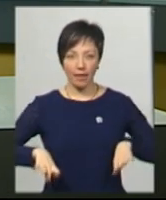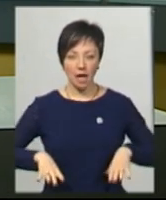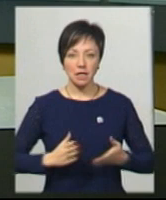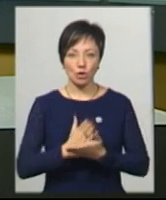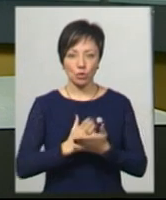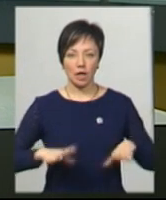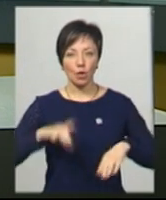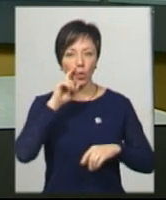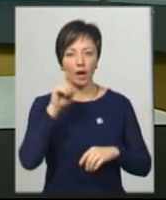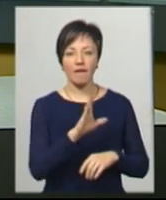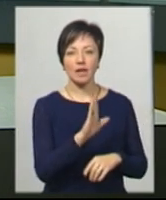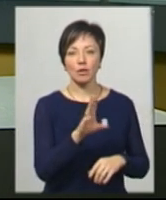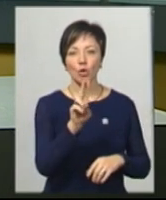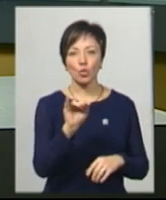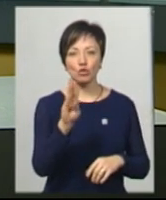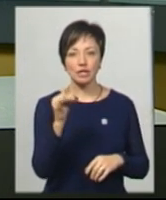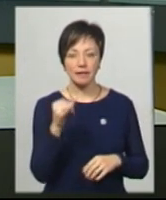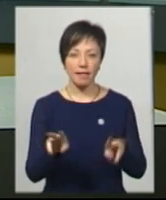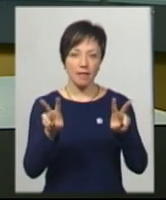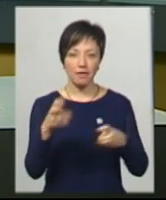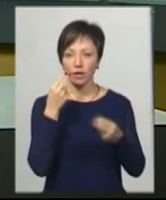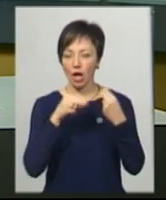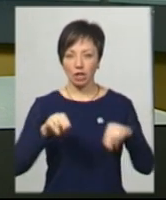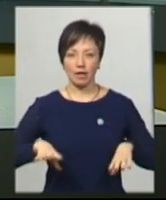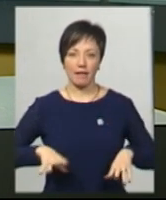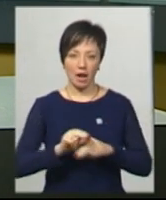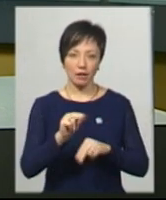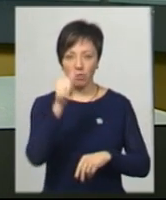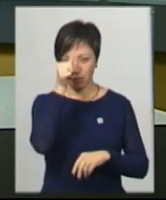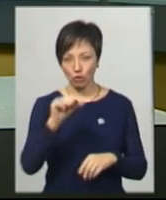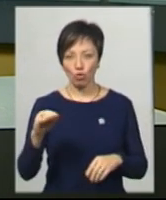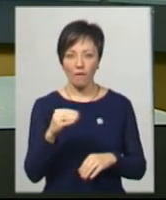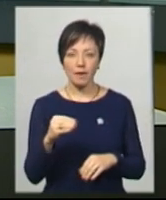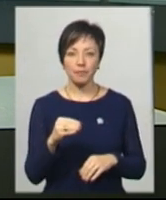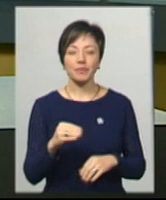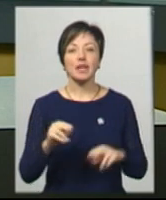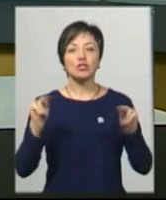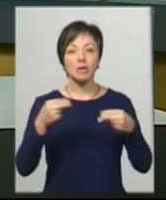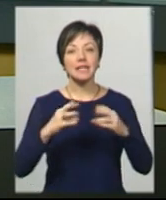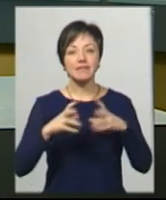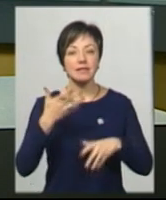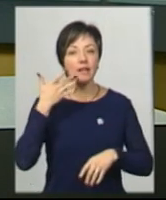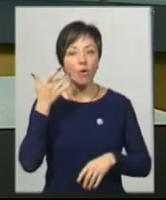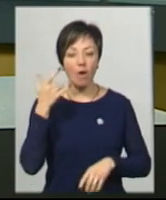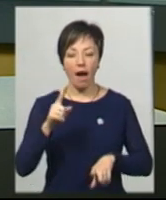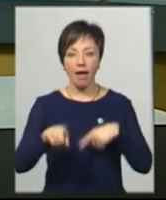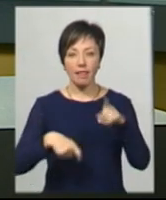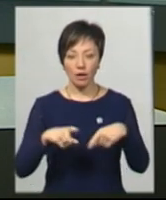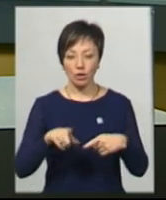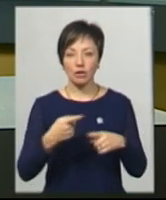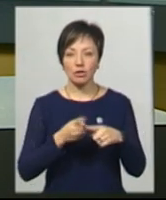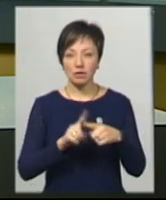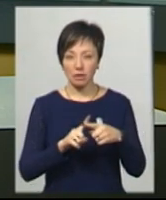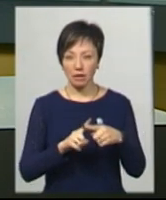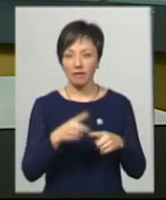заслуженого тренера України Вадима Крушинського, названо найкращим тренером жовтня. Нагадаю, на Чемпіонаті світу з легкоатлетиків досі, що в